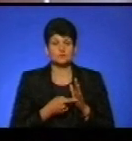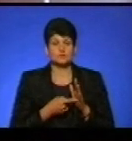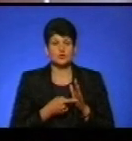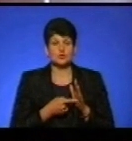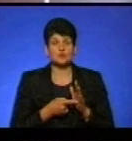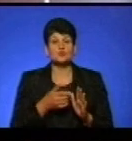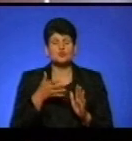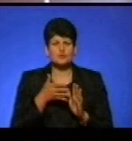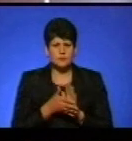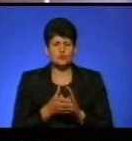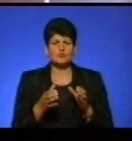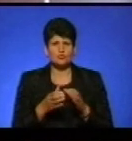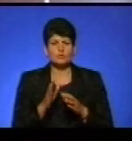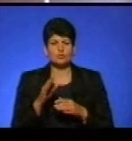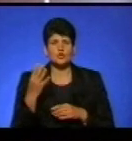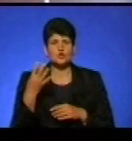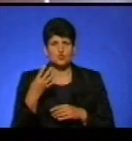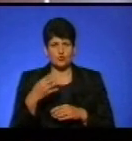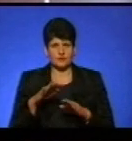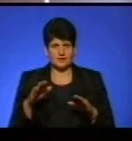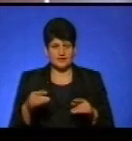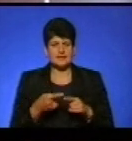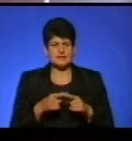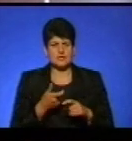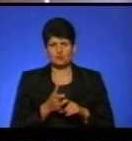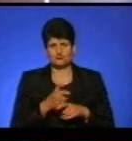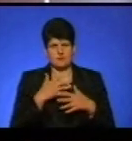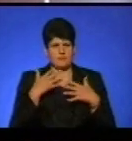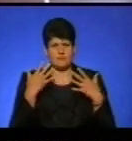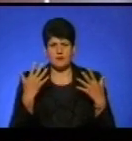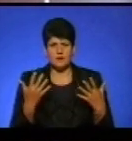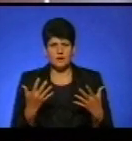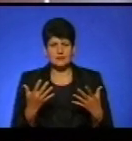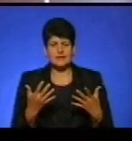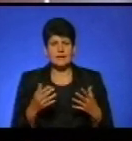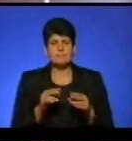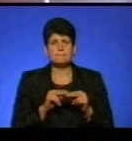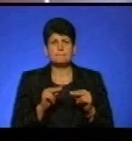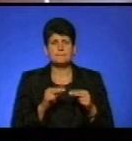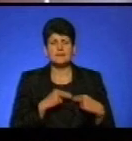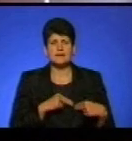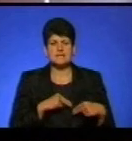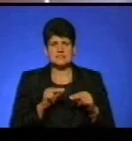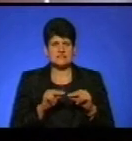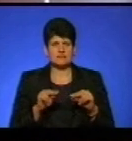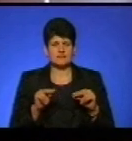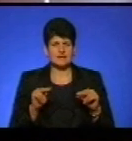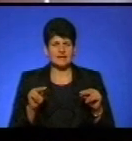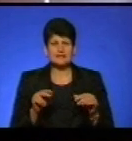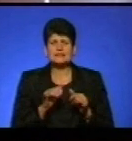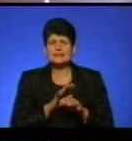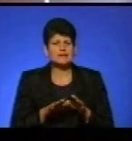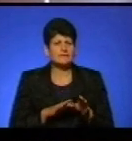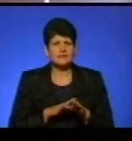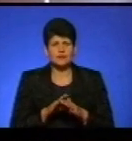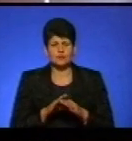зрозуміло, якщо в групі буде 40 дітей, це є надзвичайно багато, і сам педагогічний працівник, тобто вихователь, не справиться